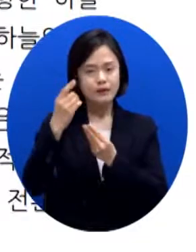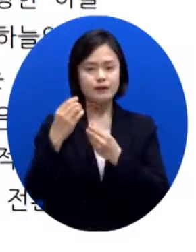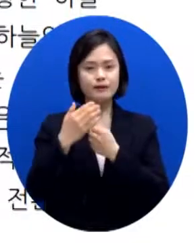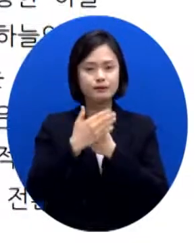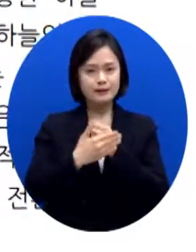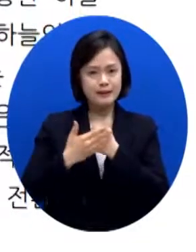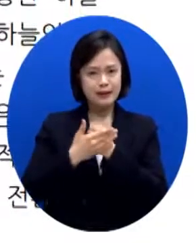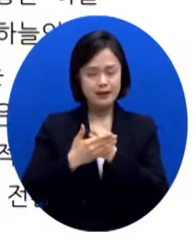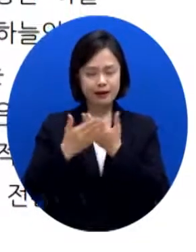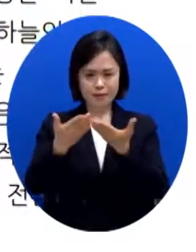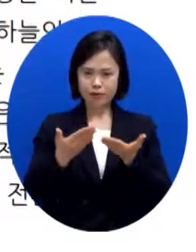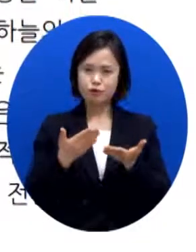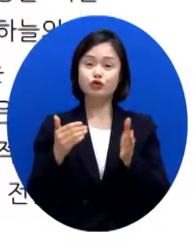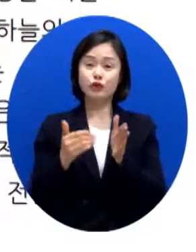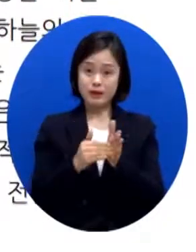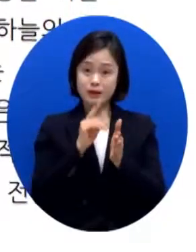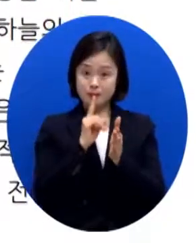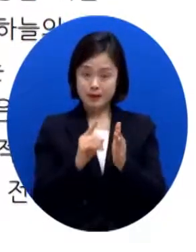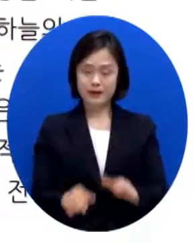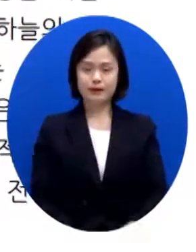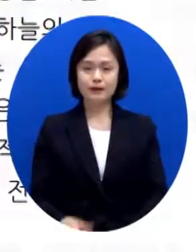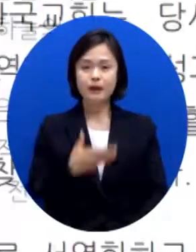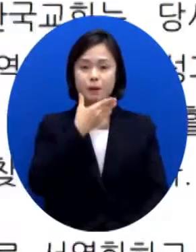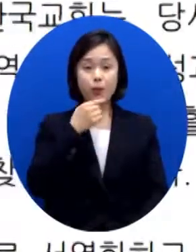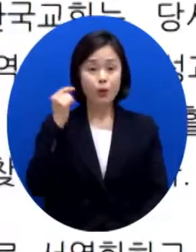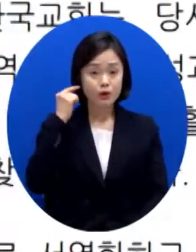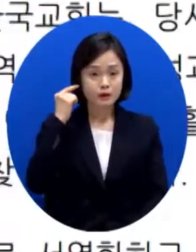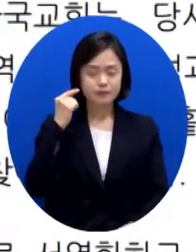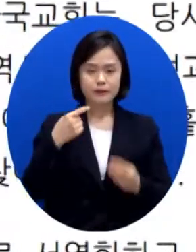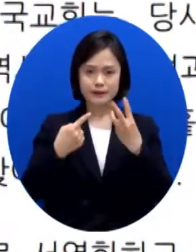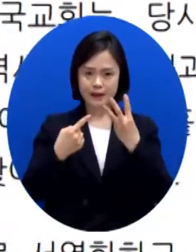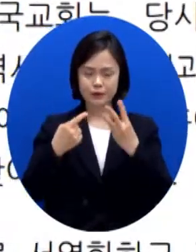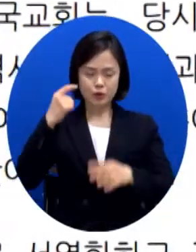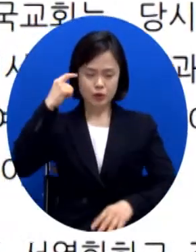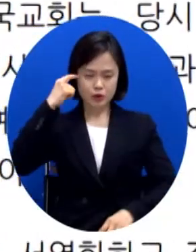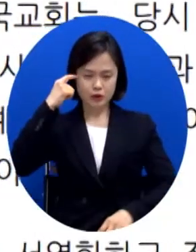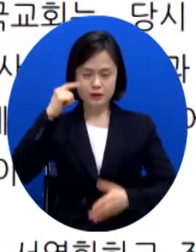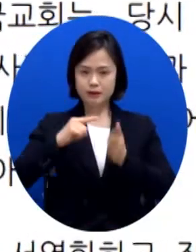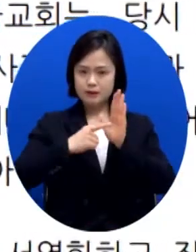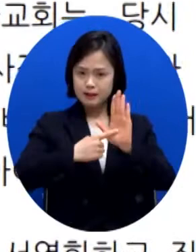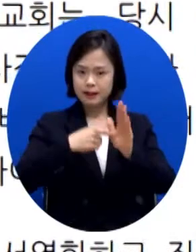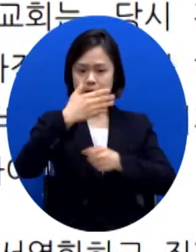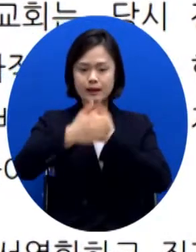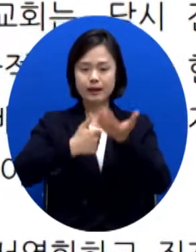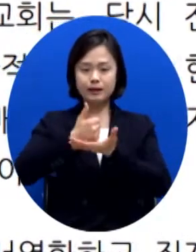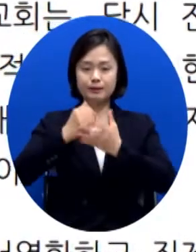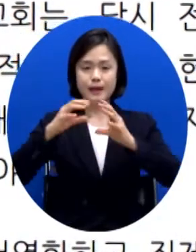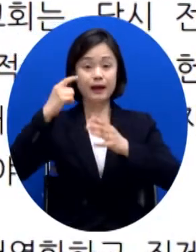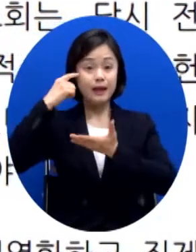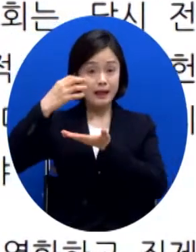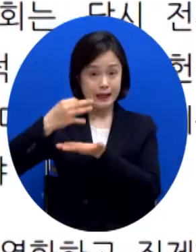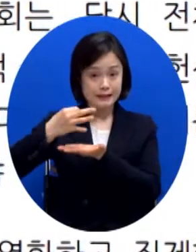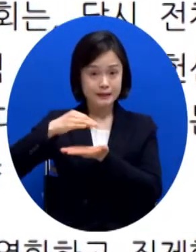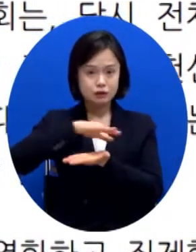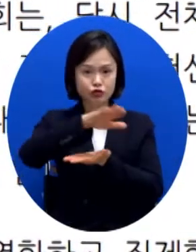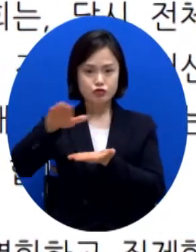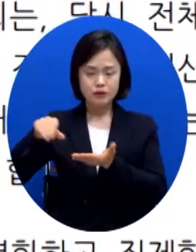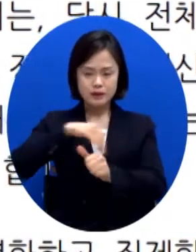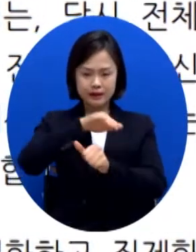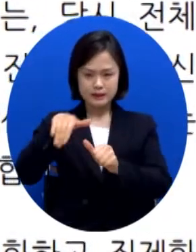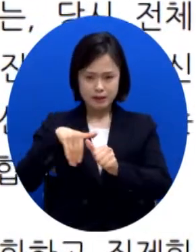또 오늘날 한국교회는 복음과 3.1운동의 정신 속에 나타난 하나님 나라의 가치를 우리의 시대 상황 속에서